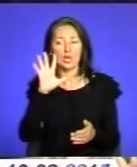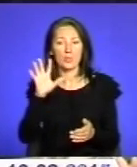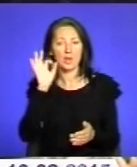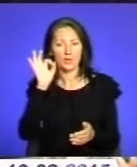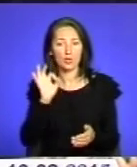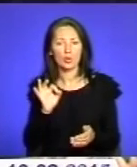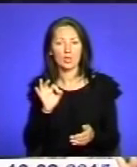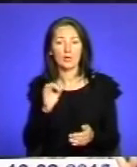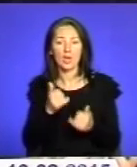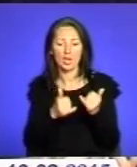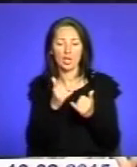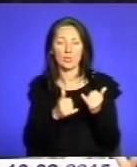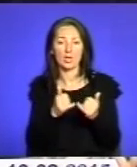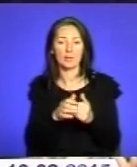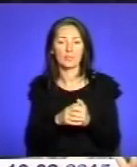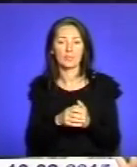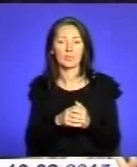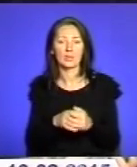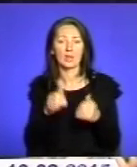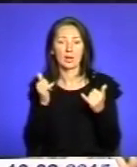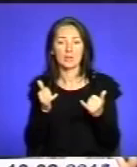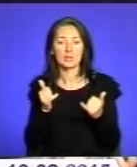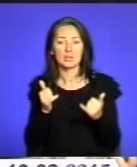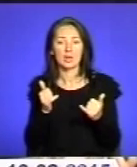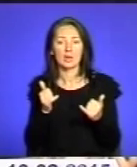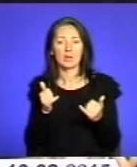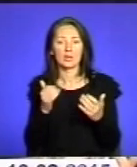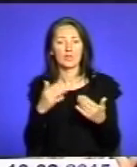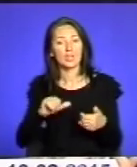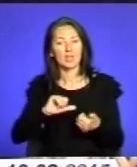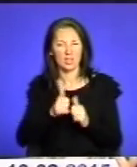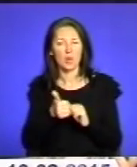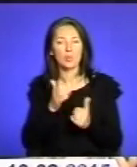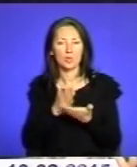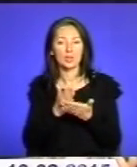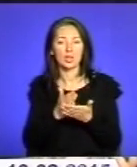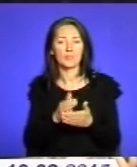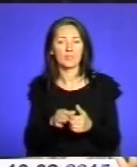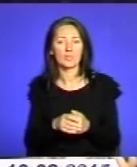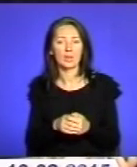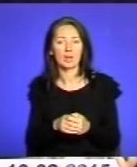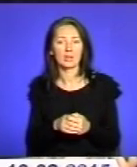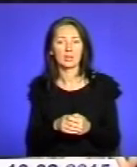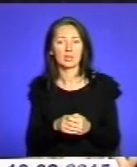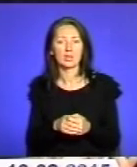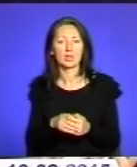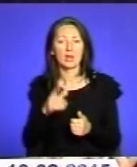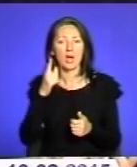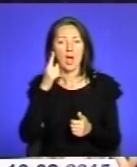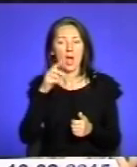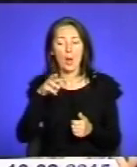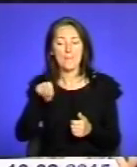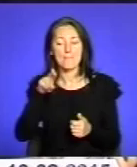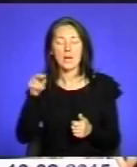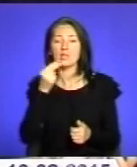хімії було. А зараз, вроді, вже наоборот. Так що мед, їсти мед,